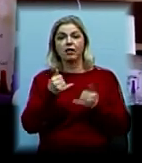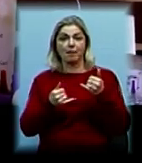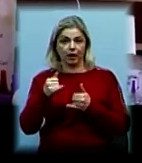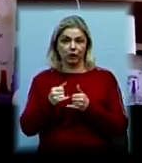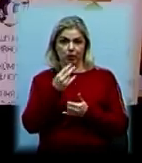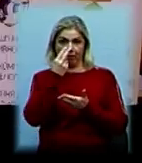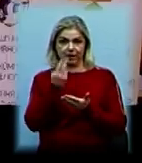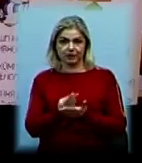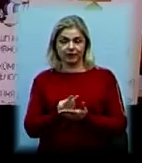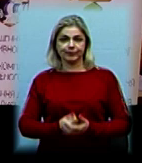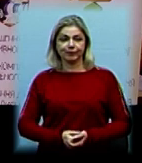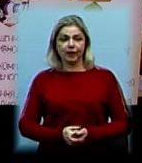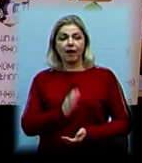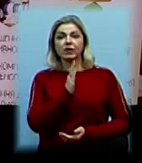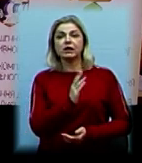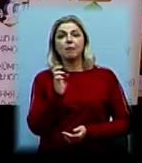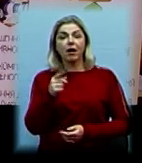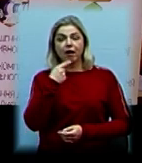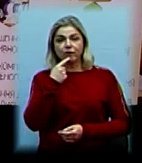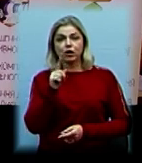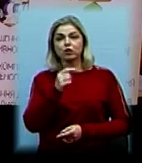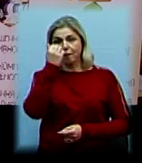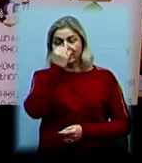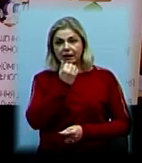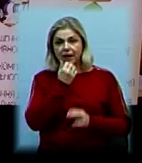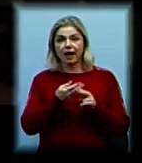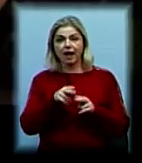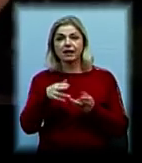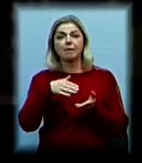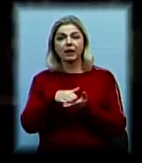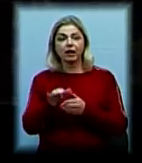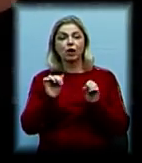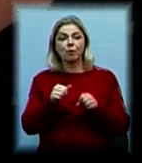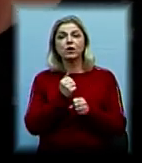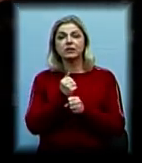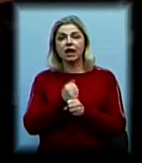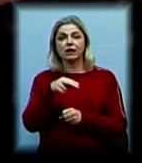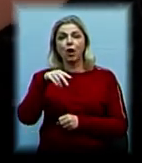представляємо. Володимир Бабиш каже, за допомогою 3D-принтера та його нитки можна створити протез.